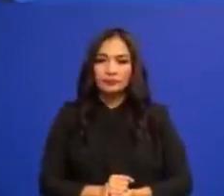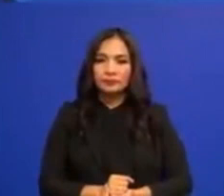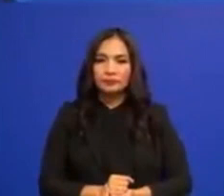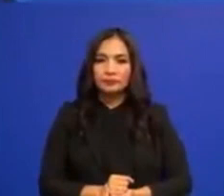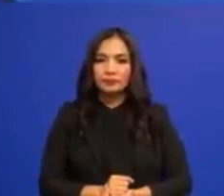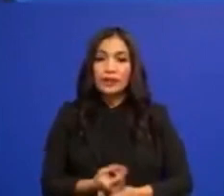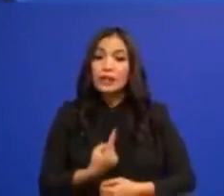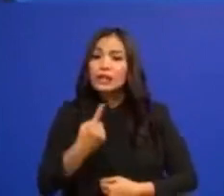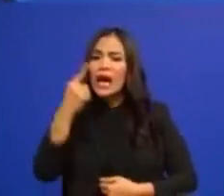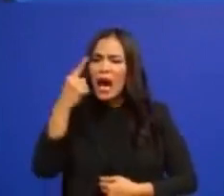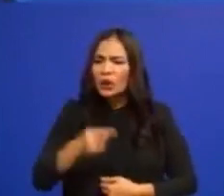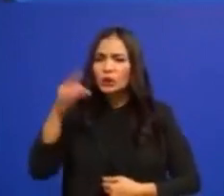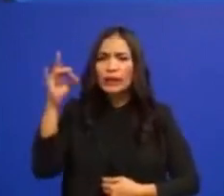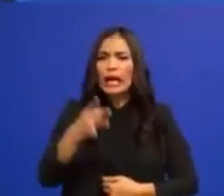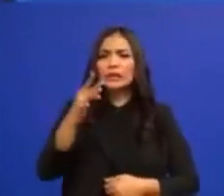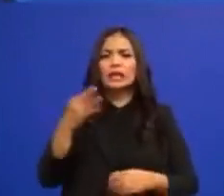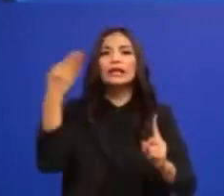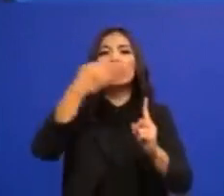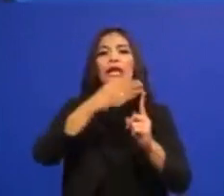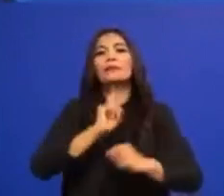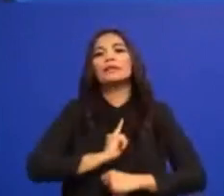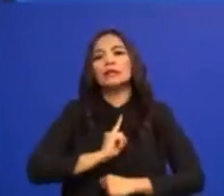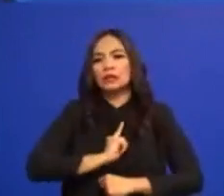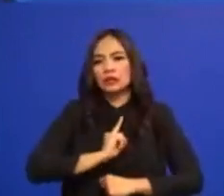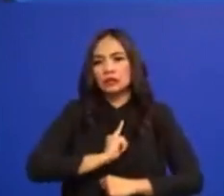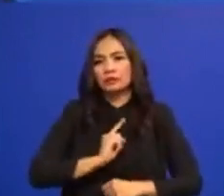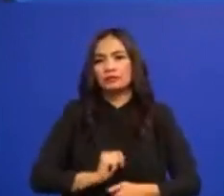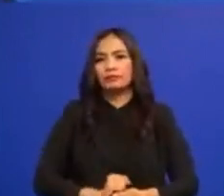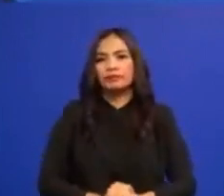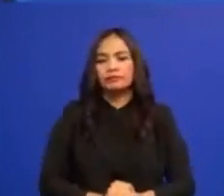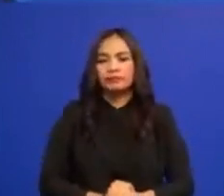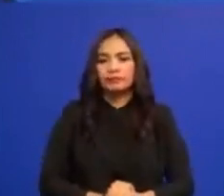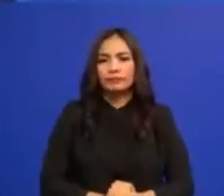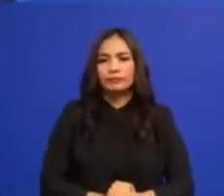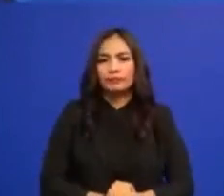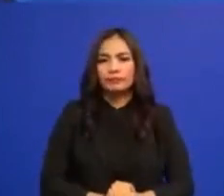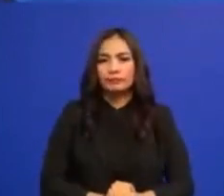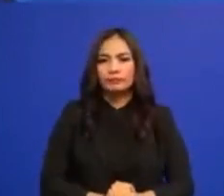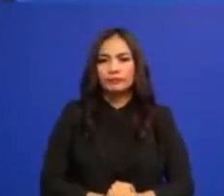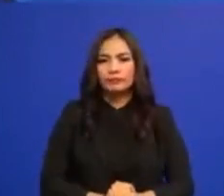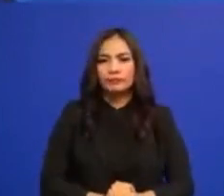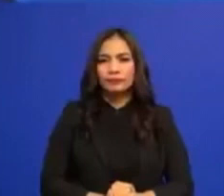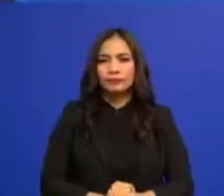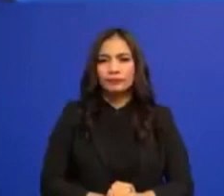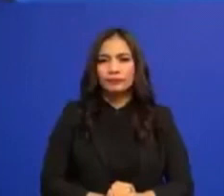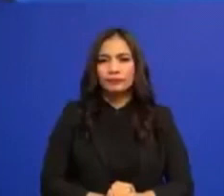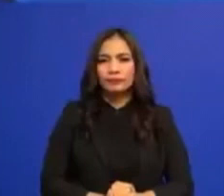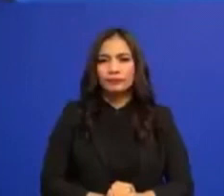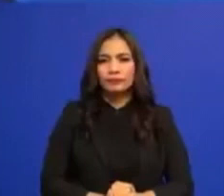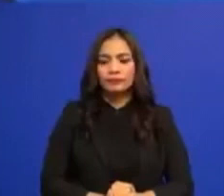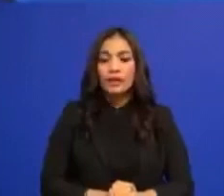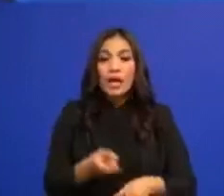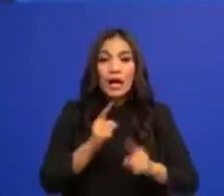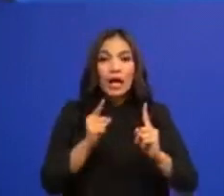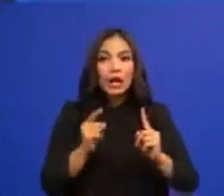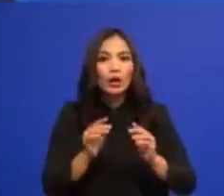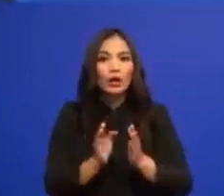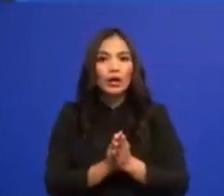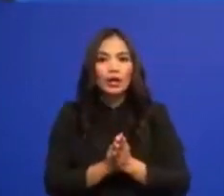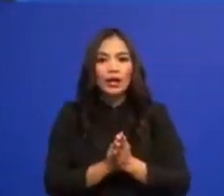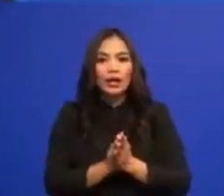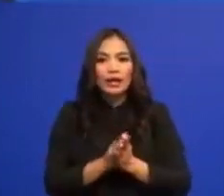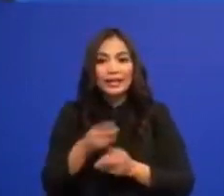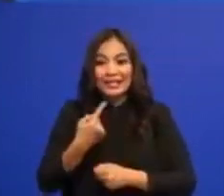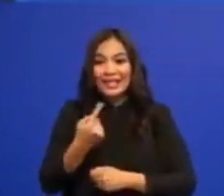Kita harus keras terhadap diri kita sendiri. Kalau sebentar kita